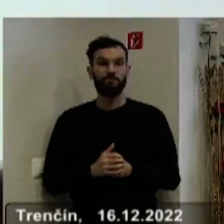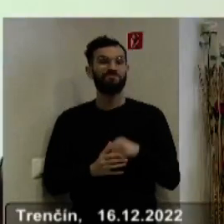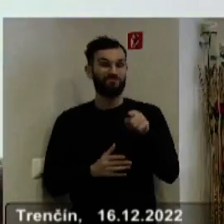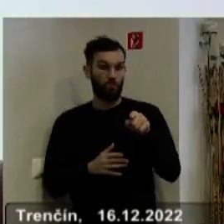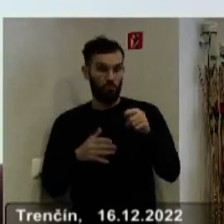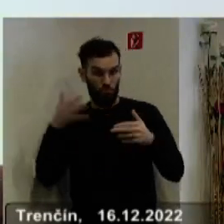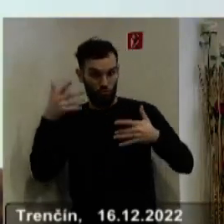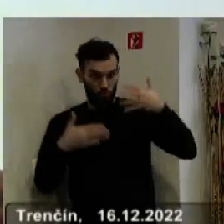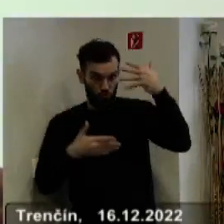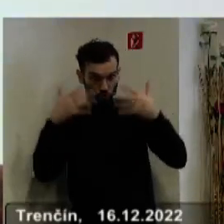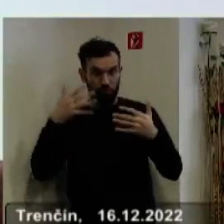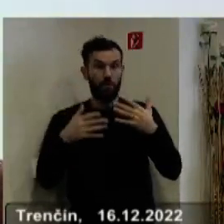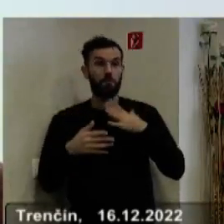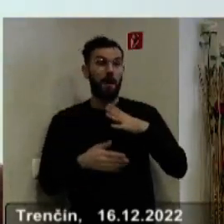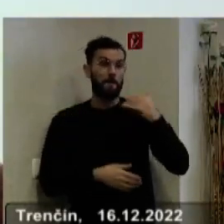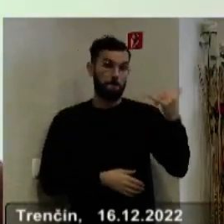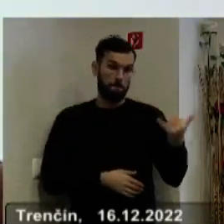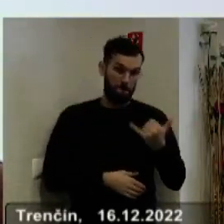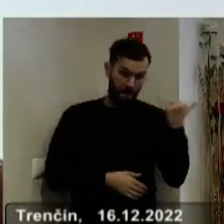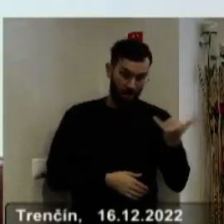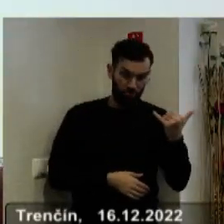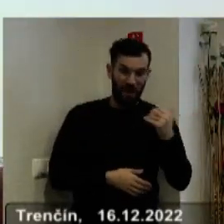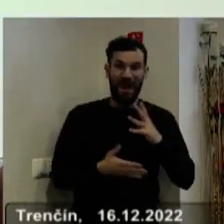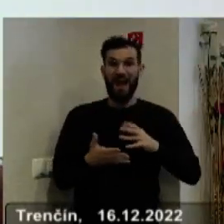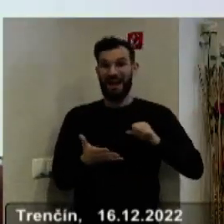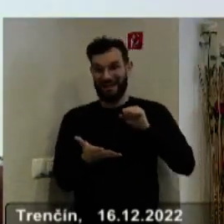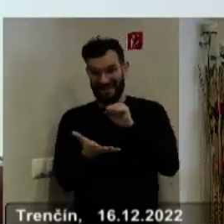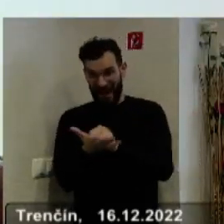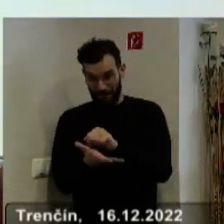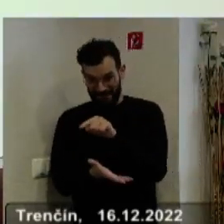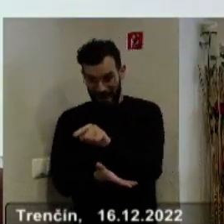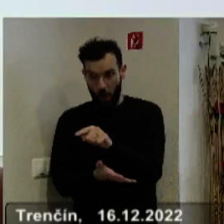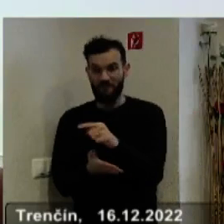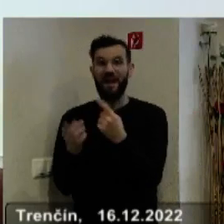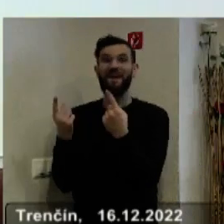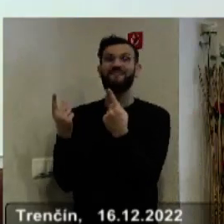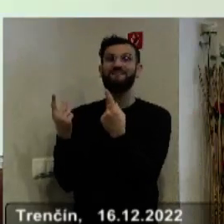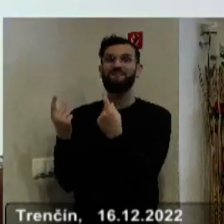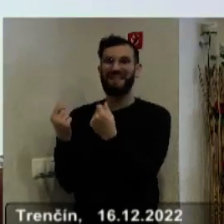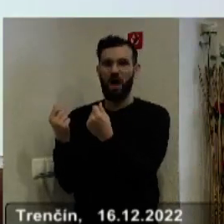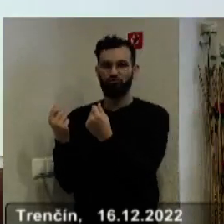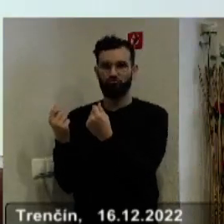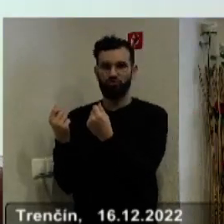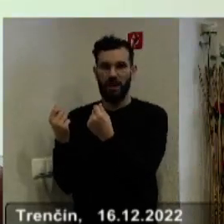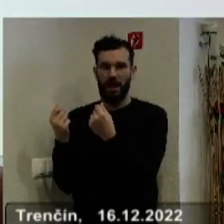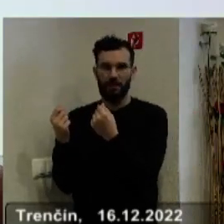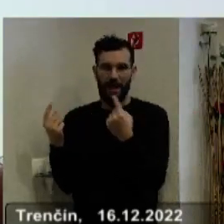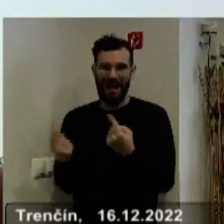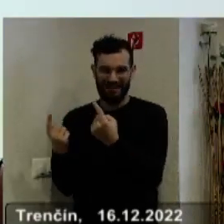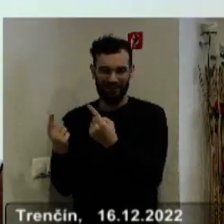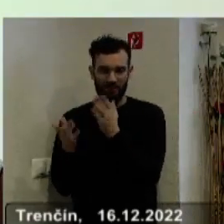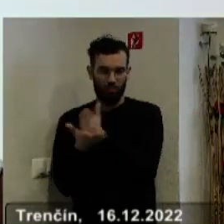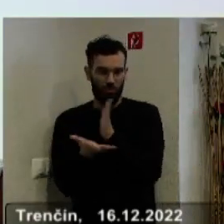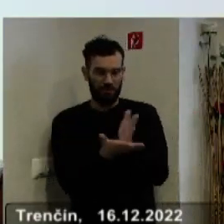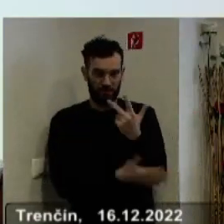zostavený v členení na bežný rozpočet, kapitálový rozpočet a rozpočet finančných operácií sú hľadie so